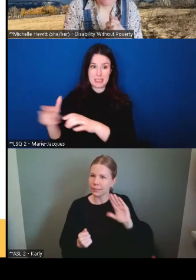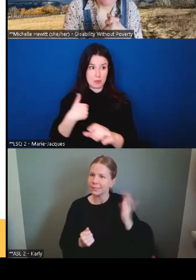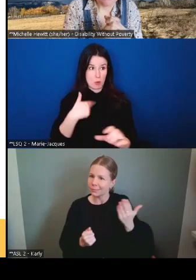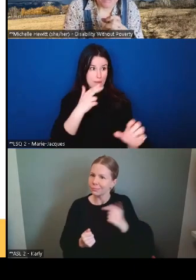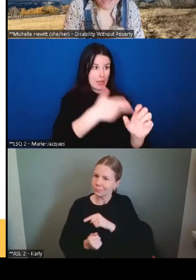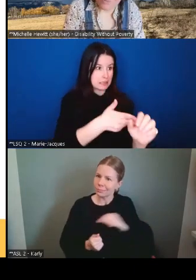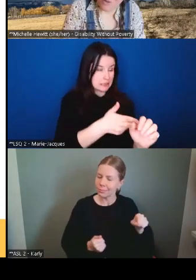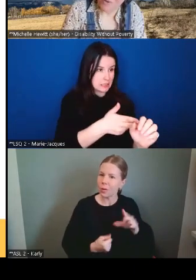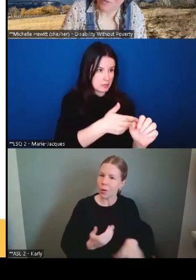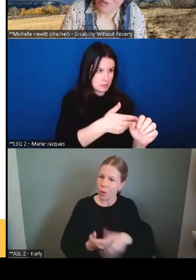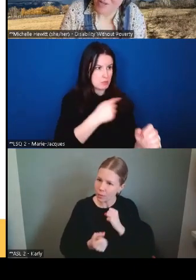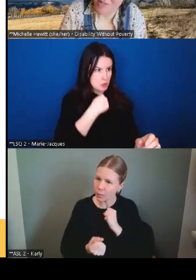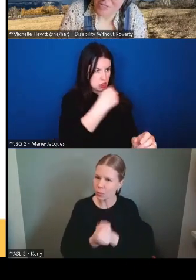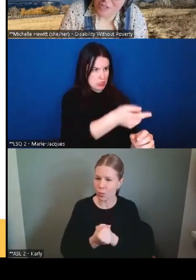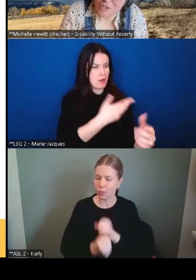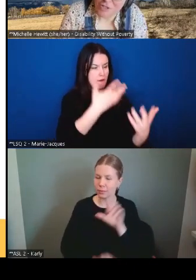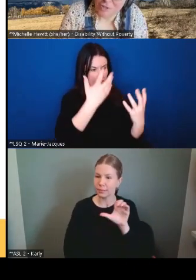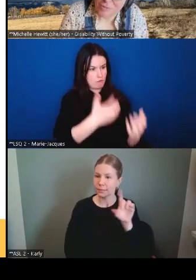financé,